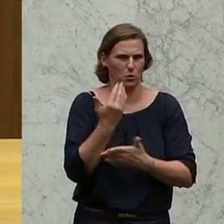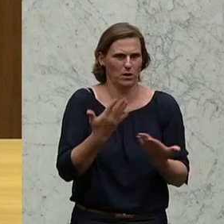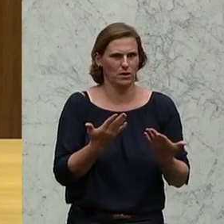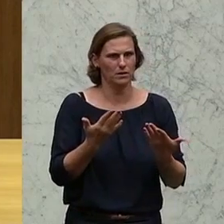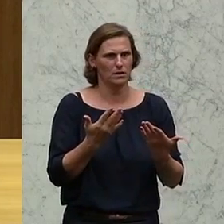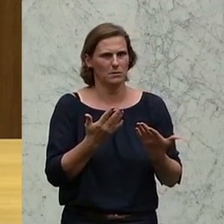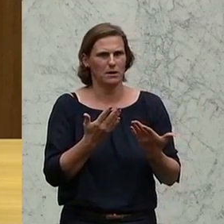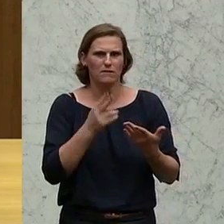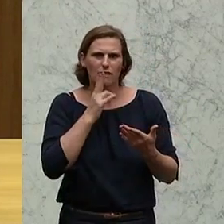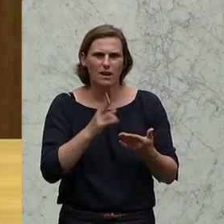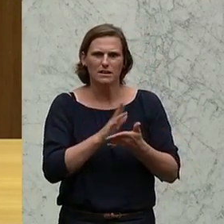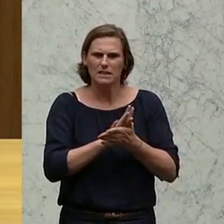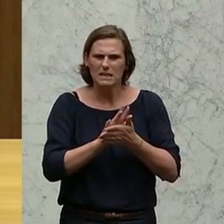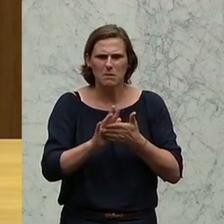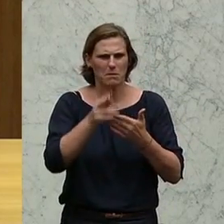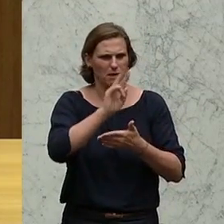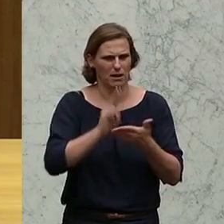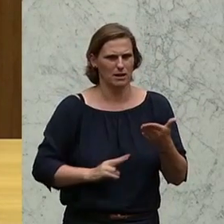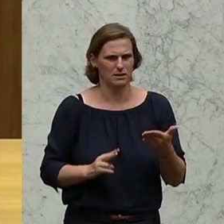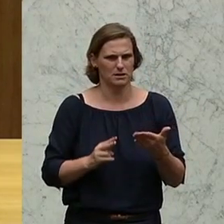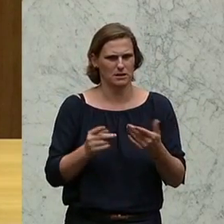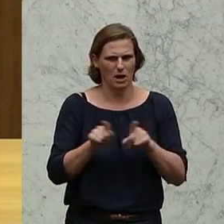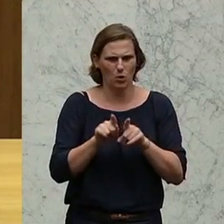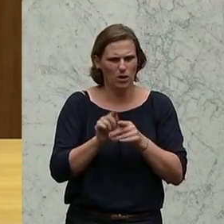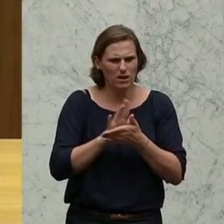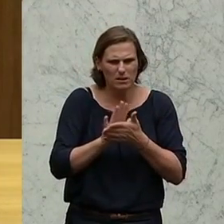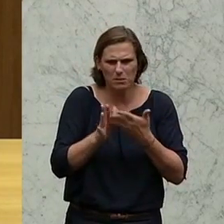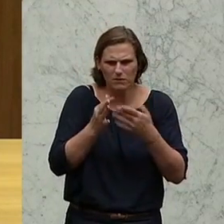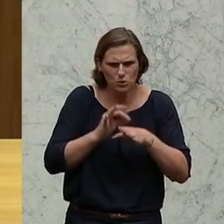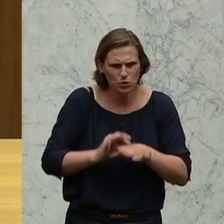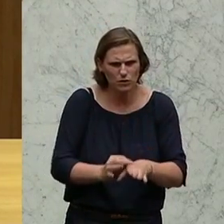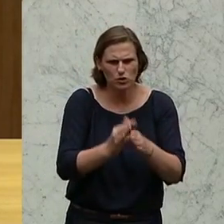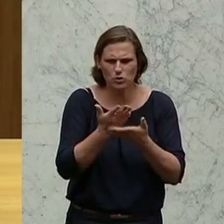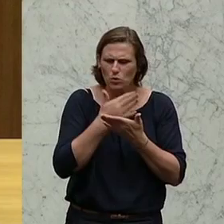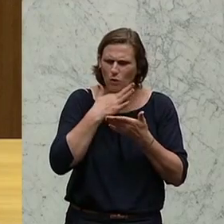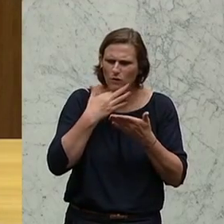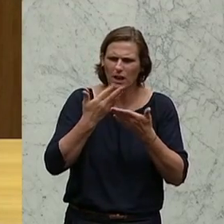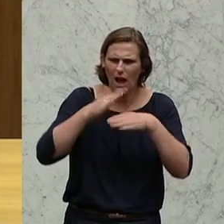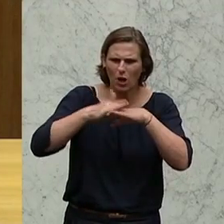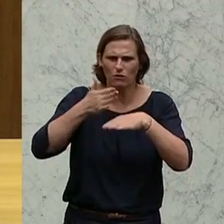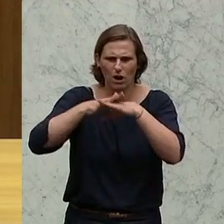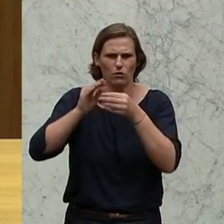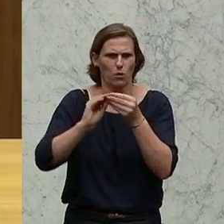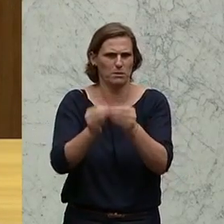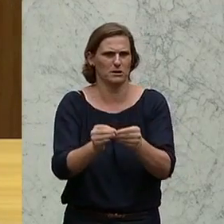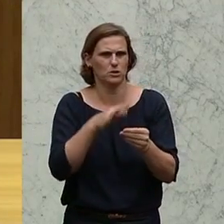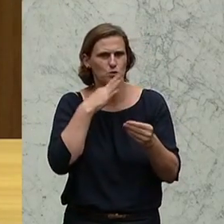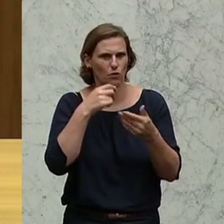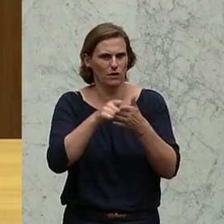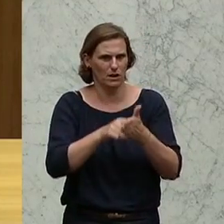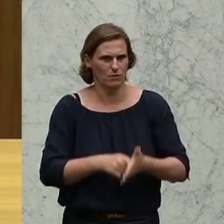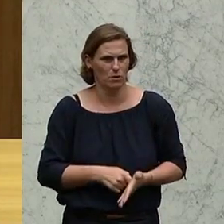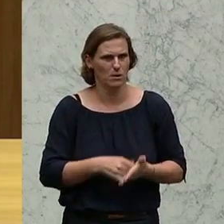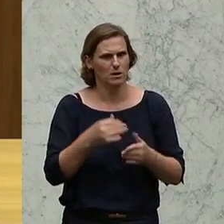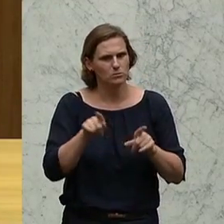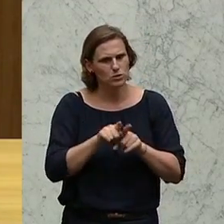kann das keiner mehr lesen. Es ist auch für die Beamten nicht mehr vollziehbar, dieses Gesetz. Das ist schon so kompliziert durch die vielen Reformen. Das heißt, man müsste